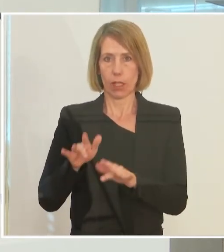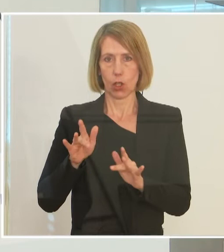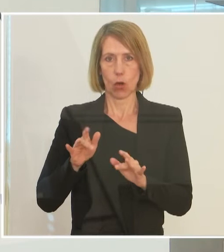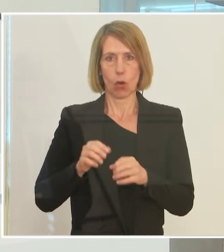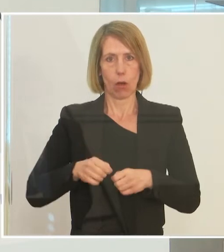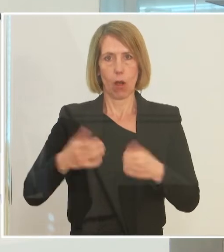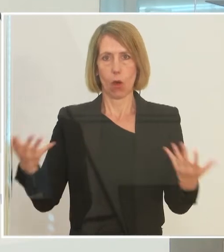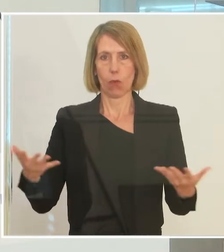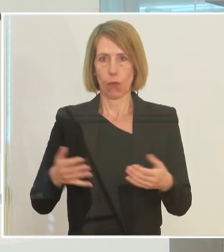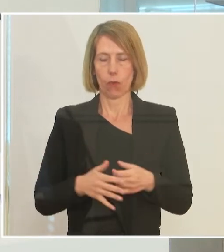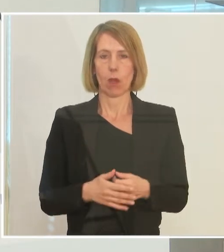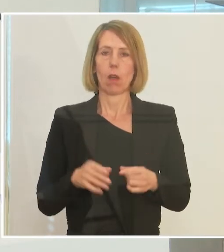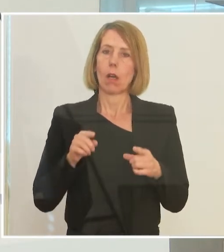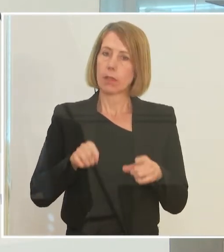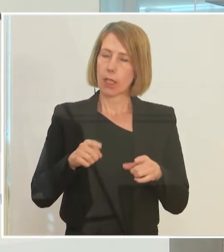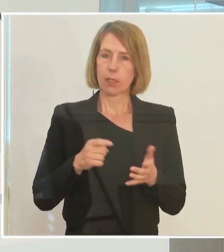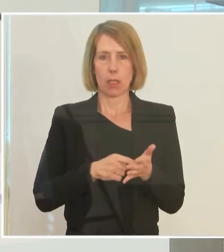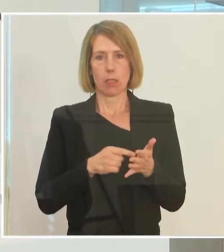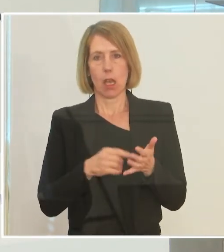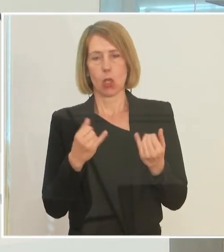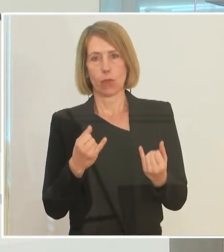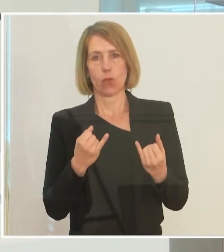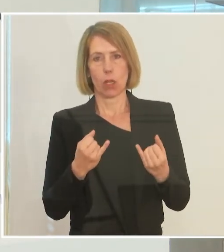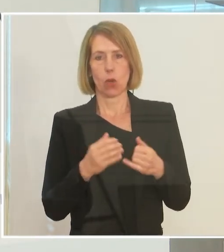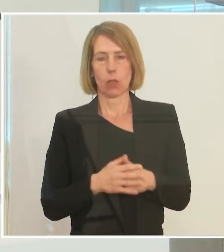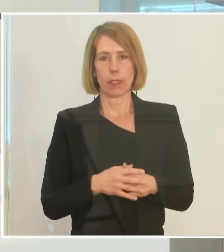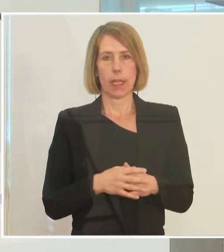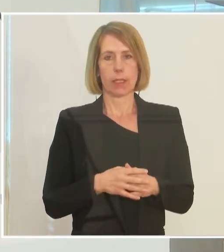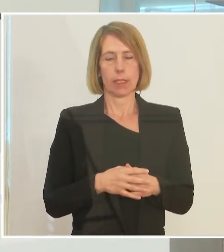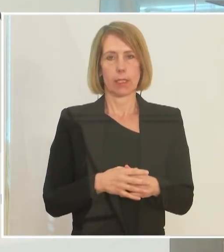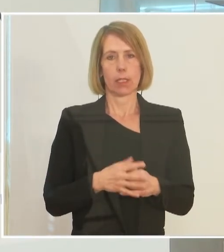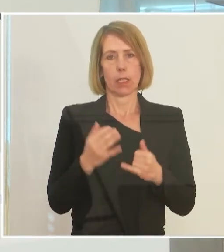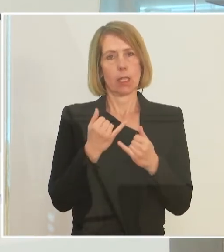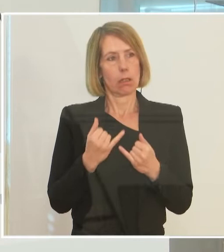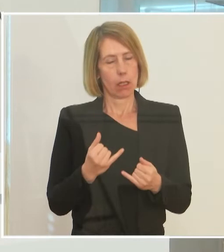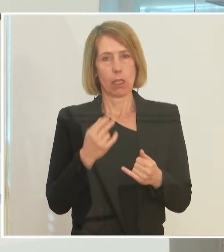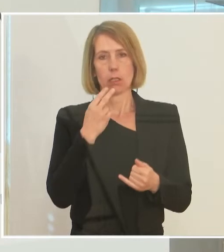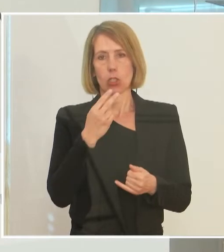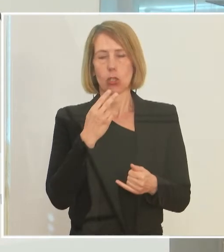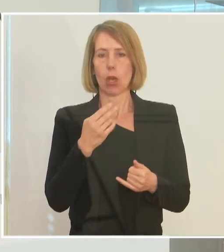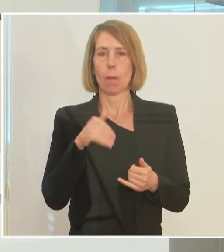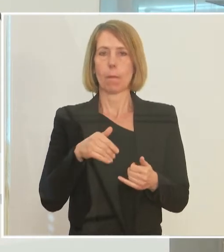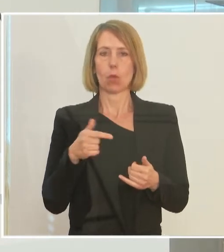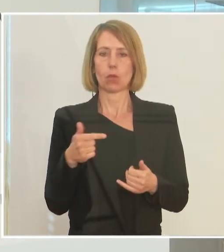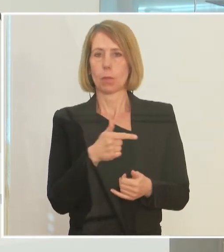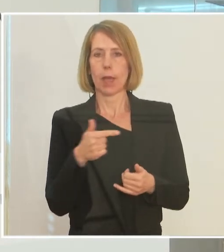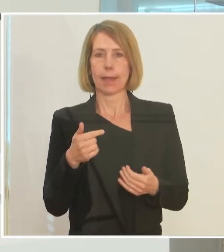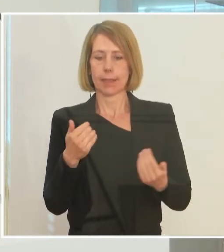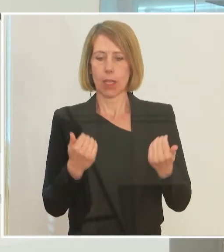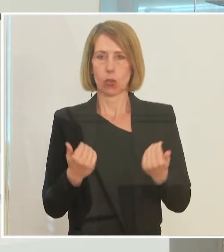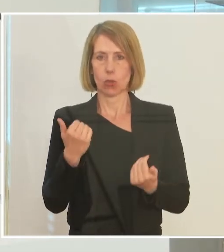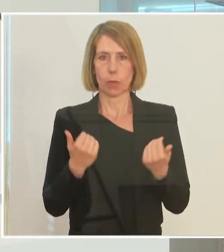Und sozusagen das ist eben die Herausforderung sozusagen, die es jetzt gilt irgendwie zu bewältigen,